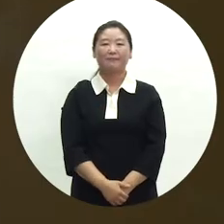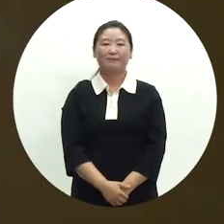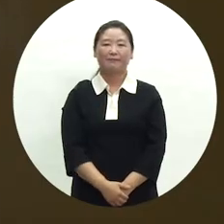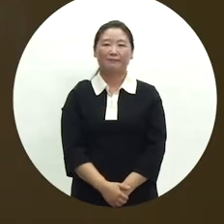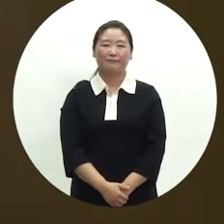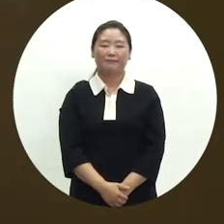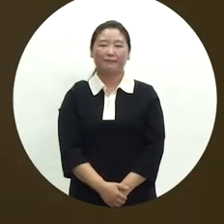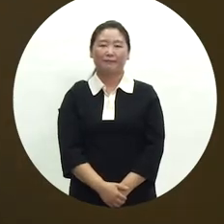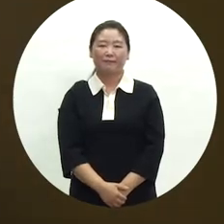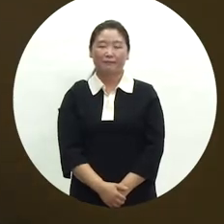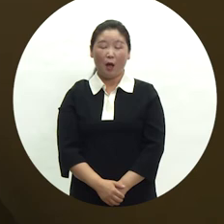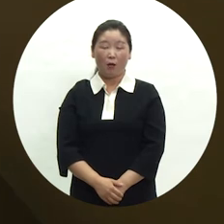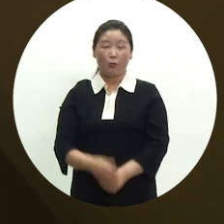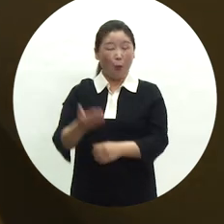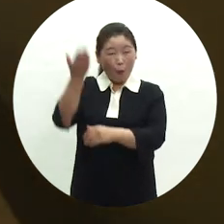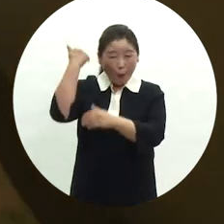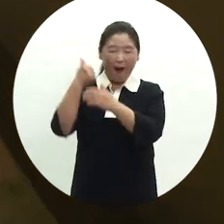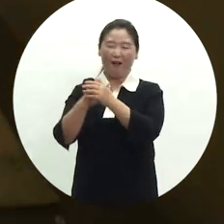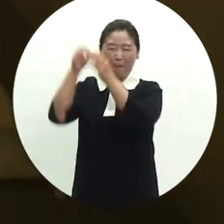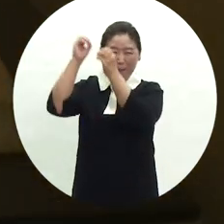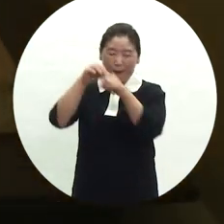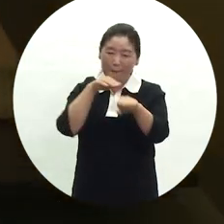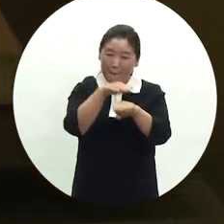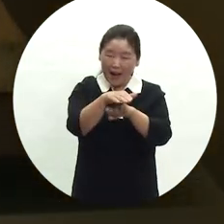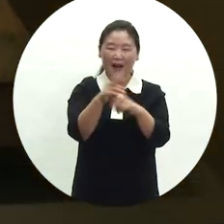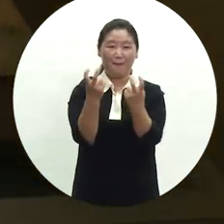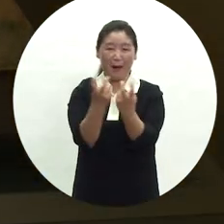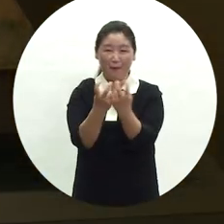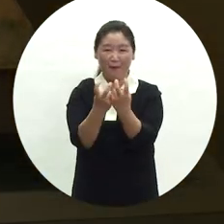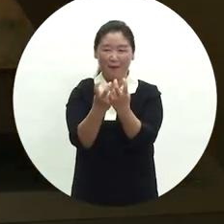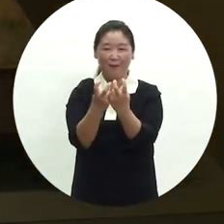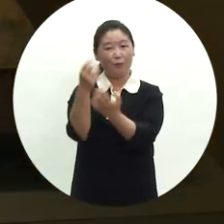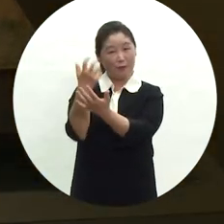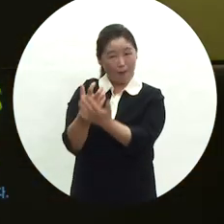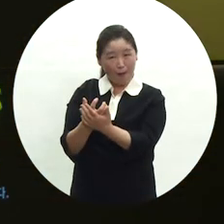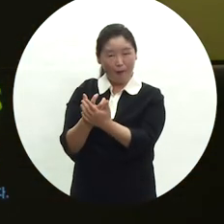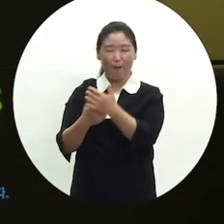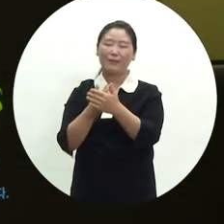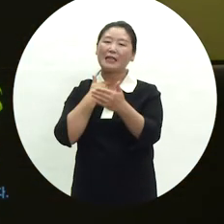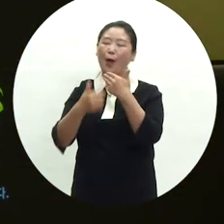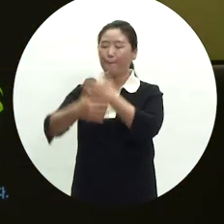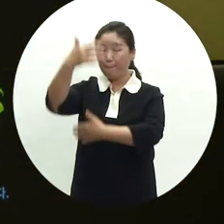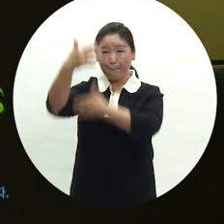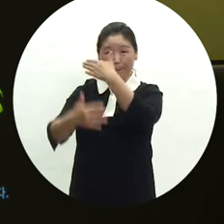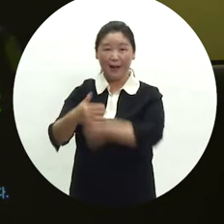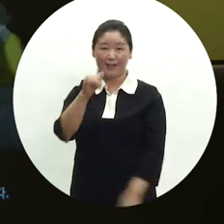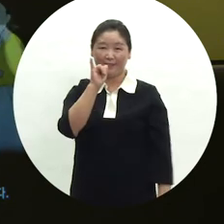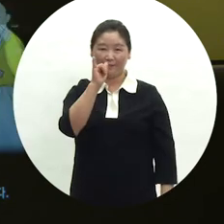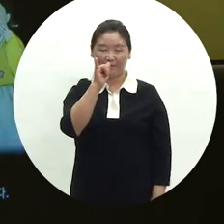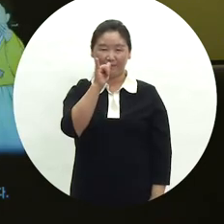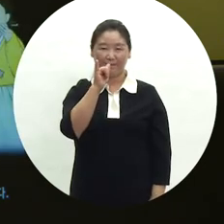더불어 전승되어 내려오는 민간요법에 관한 내용도 관련 자료와 체험 영상으로 함께